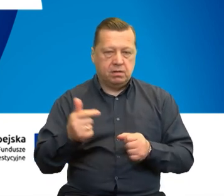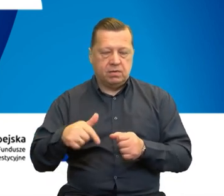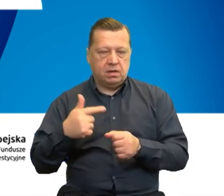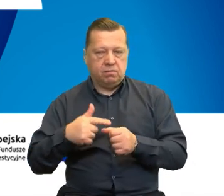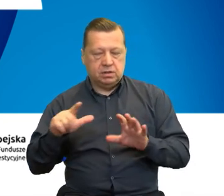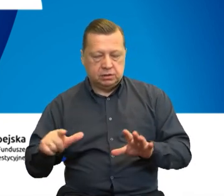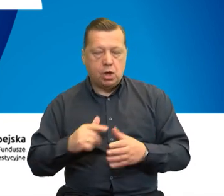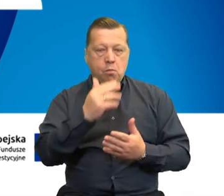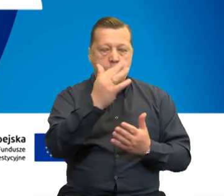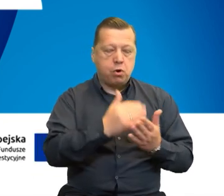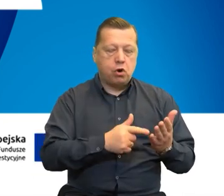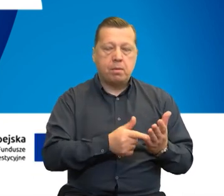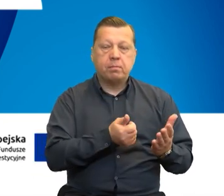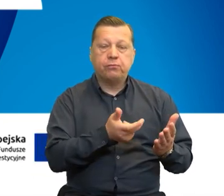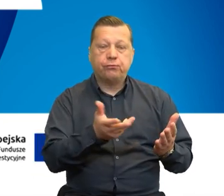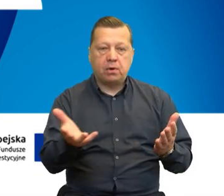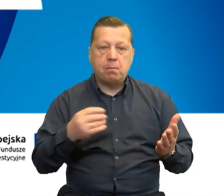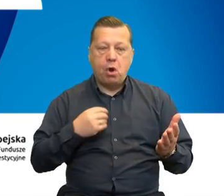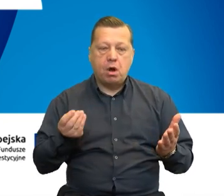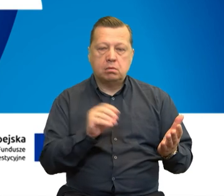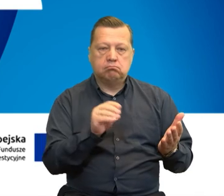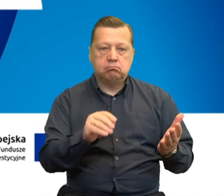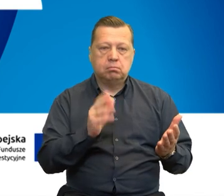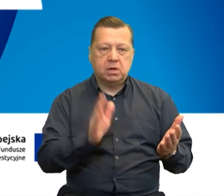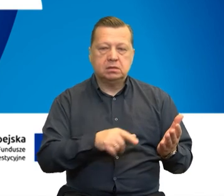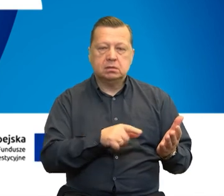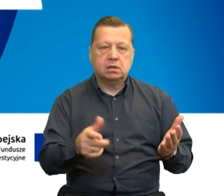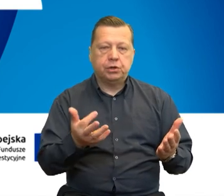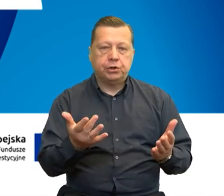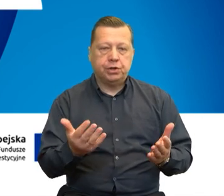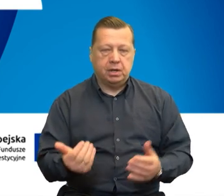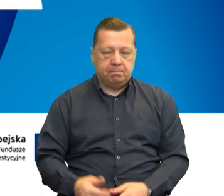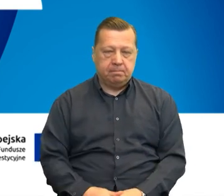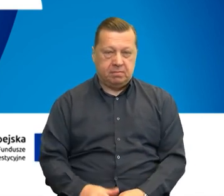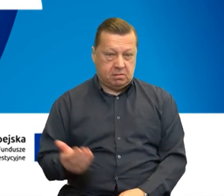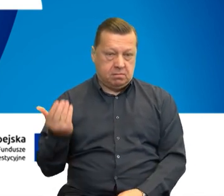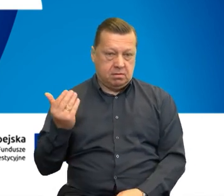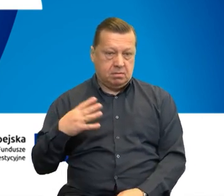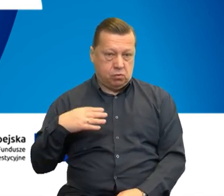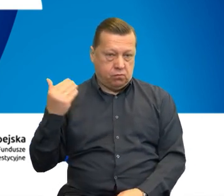-2027, o których mówiliśmy przed chwilą w prezentacji.